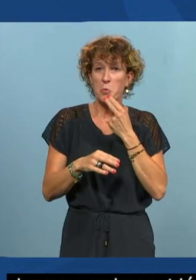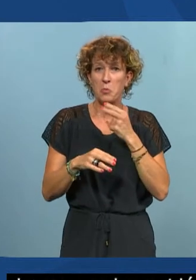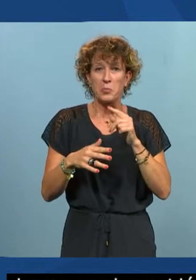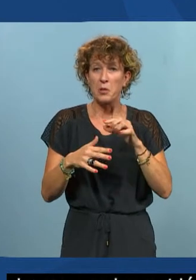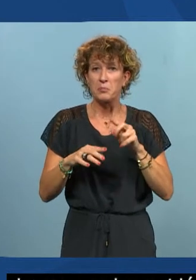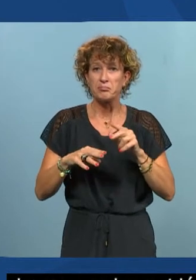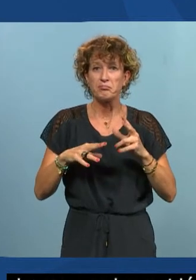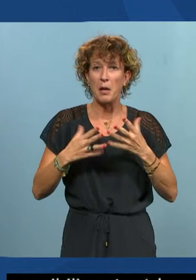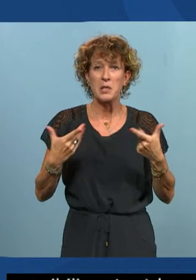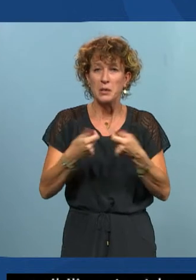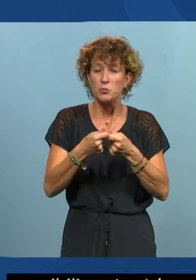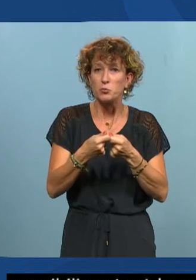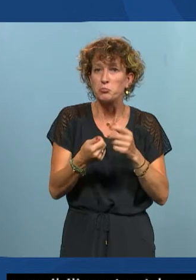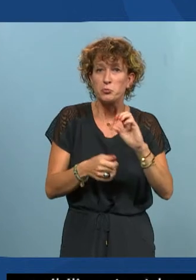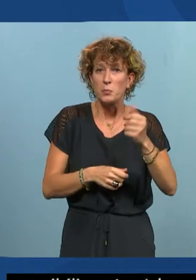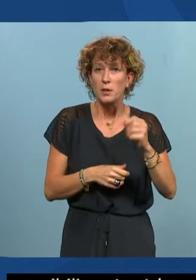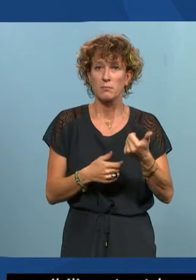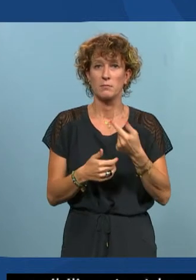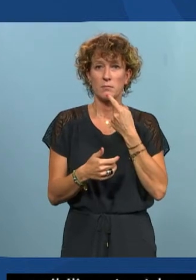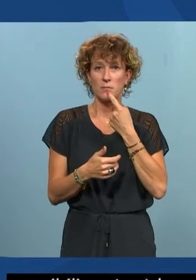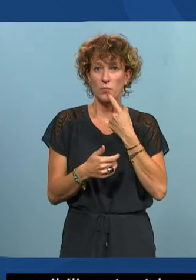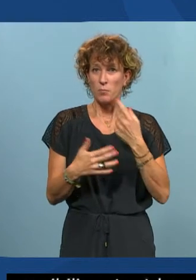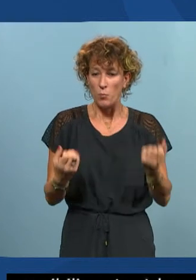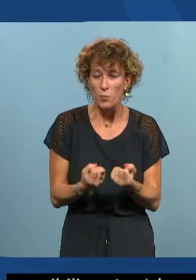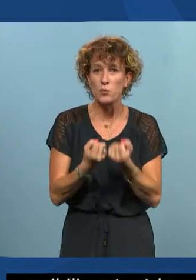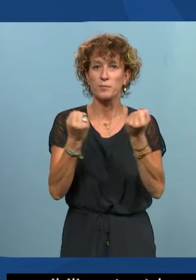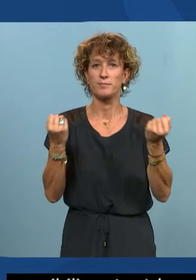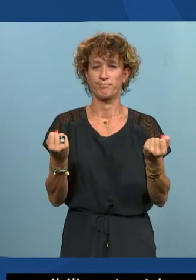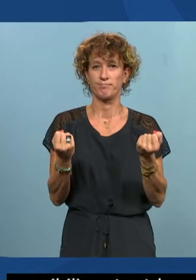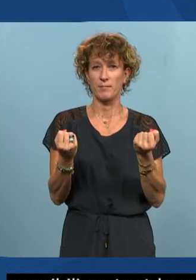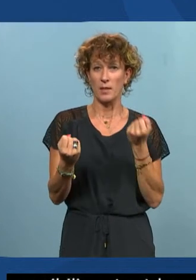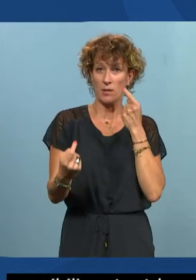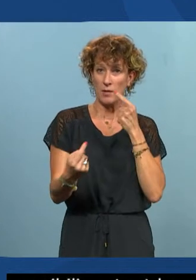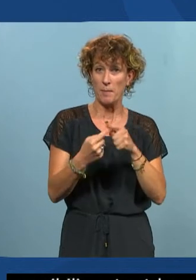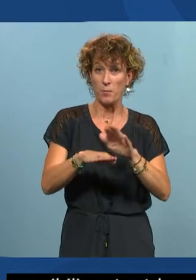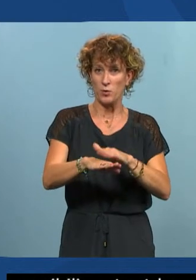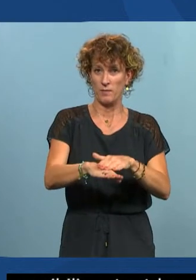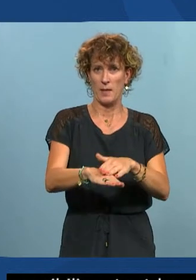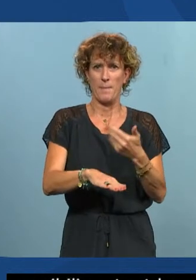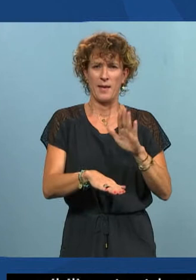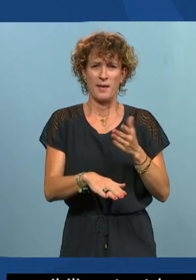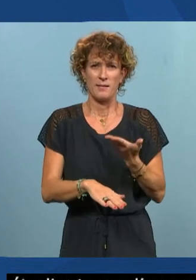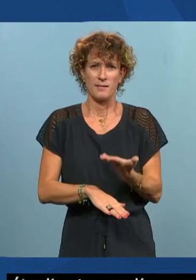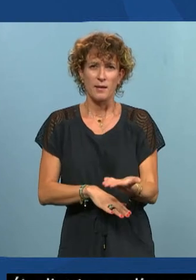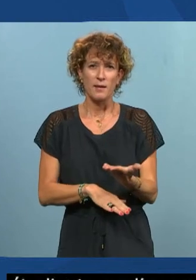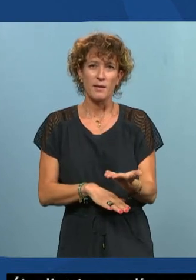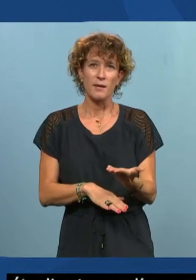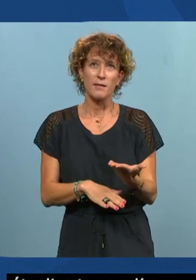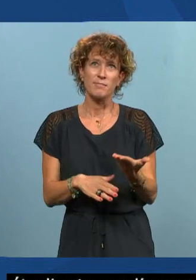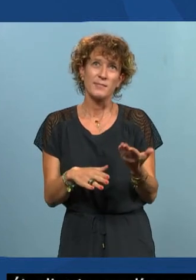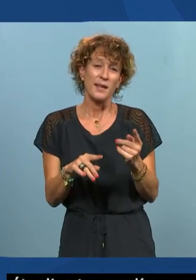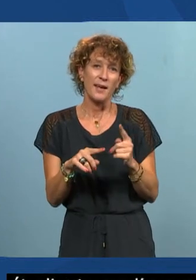pouvoir, finalement, promouvoir la cause. Et cette cause, en réalité, je me suis rendu compte que c'est quelque chose qui est